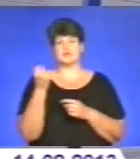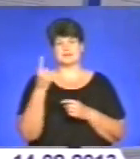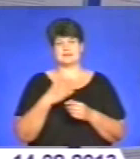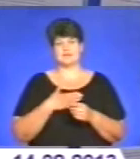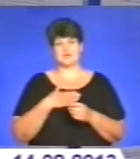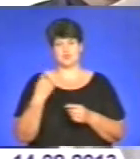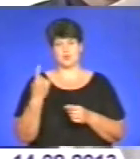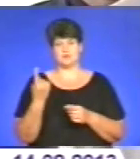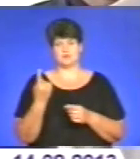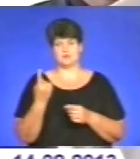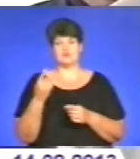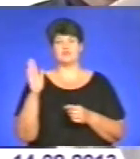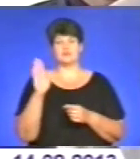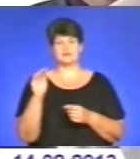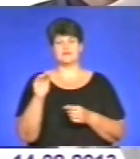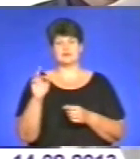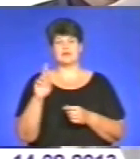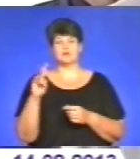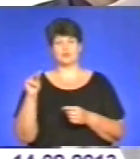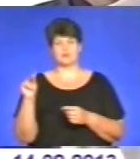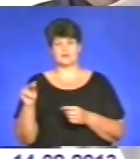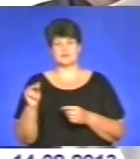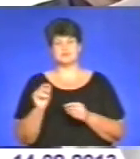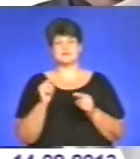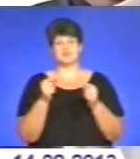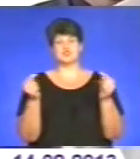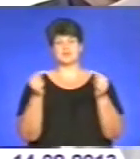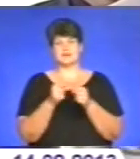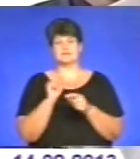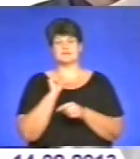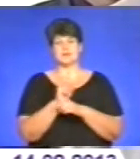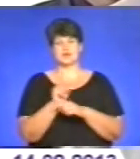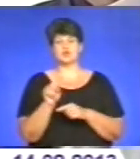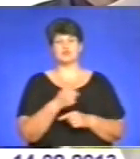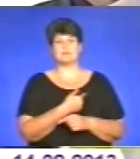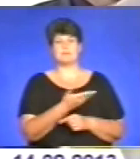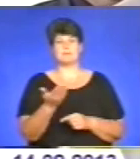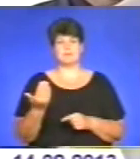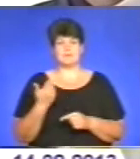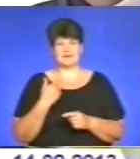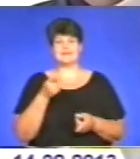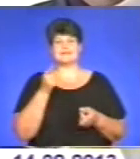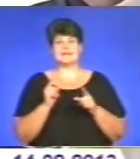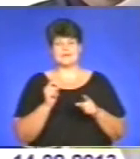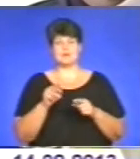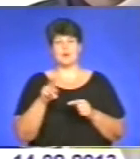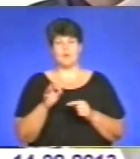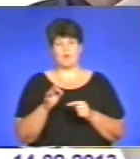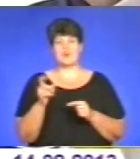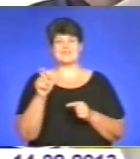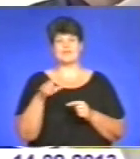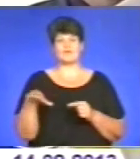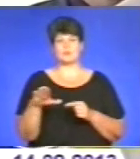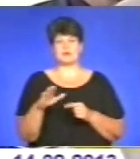області. Віктор Федорович Рюкович ставить чіткі завдання, щоб ми дійсно по європейському